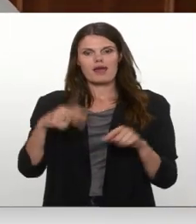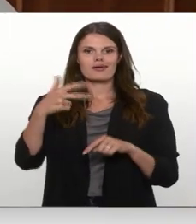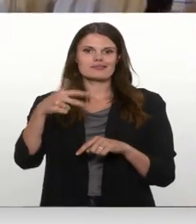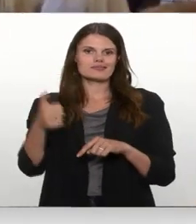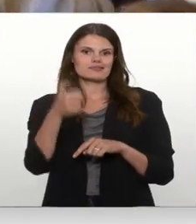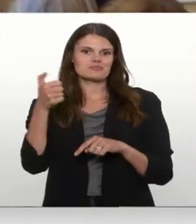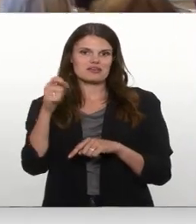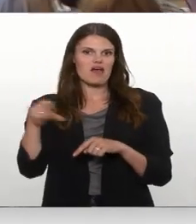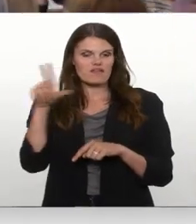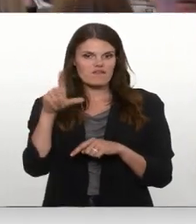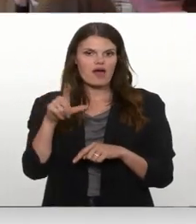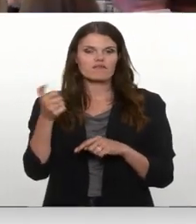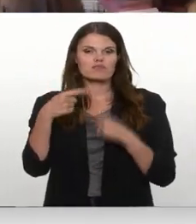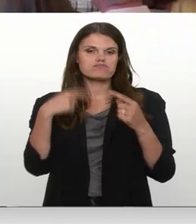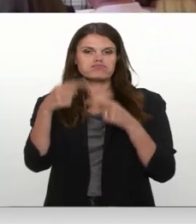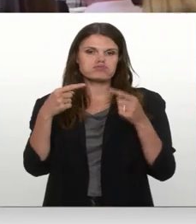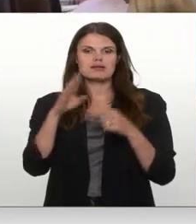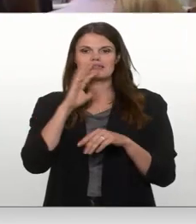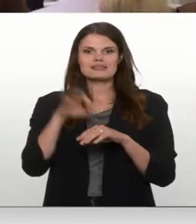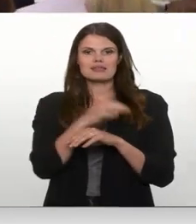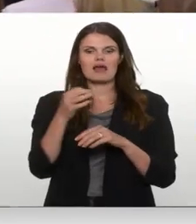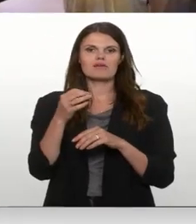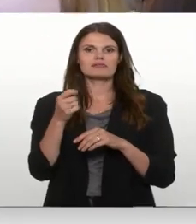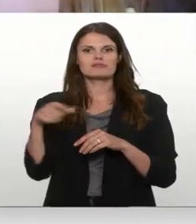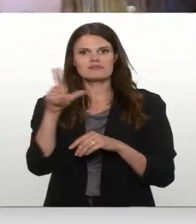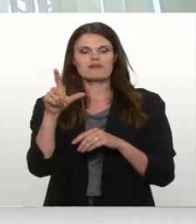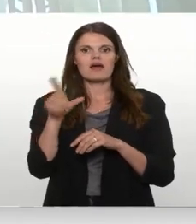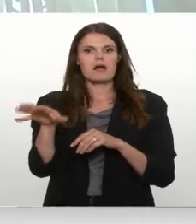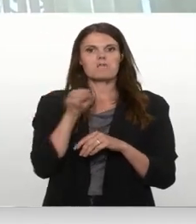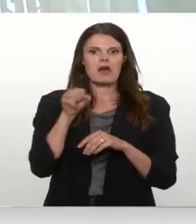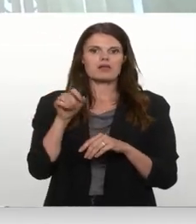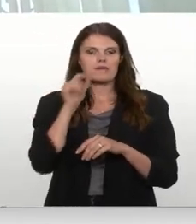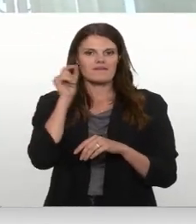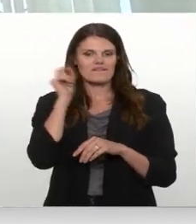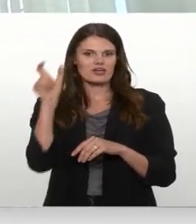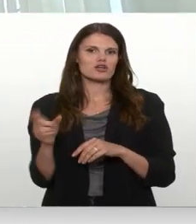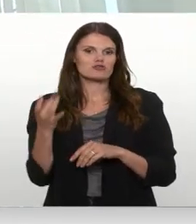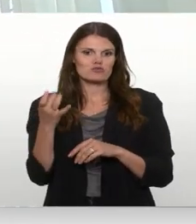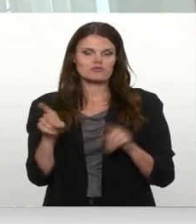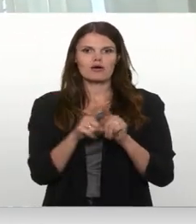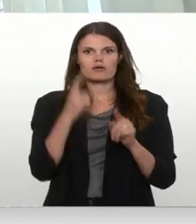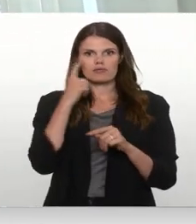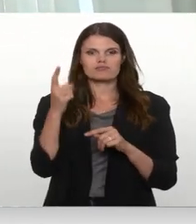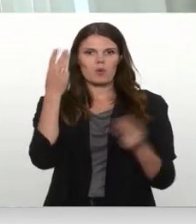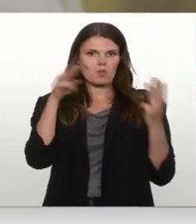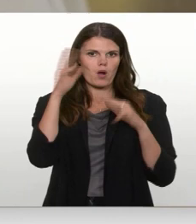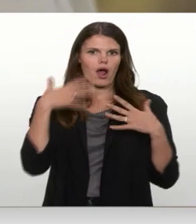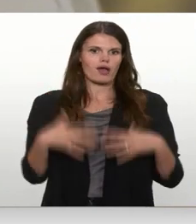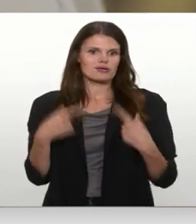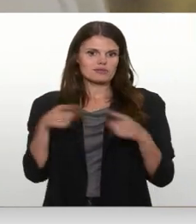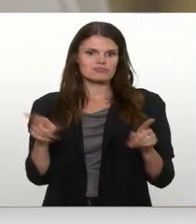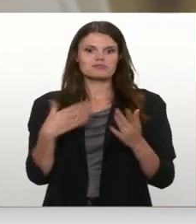gadnieki. Kā ierazis gadu gadiem sievas pārsvarā pieņem vīru uzvārdu. Vērojams arī izmaiņas līgavu modas tendencēs.